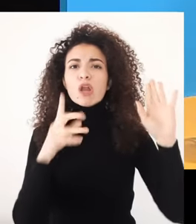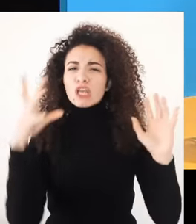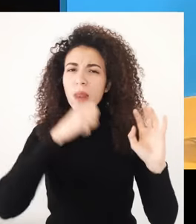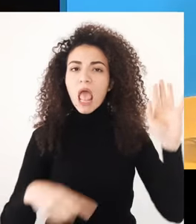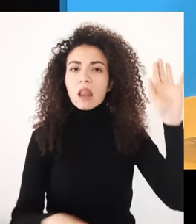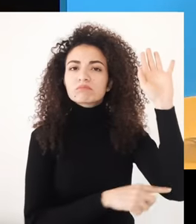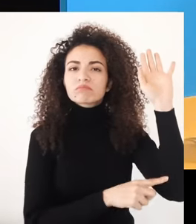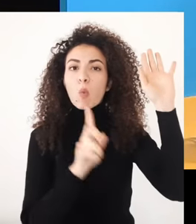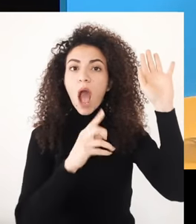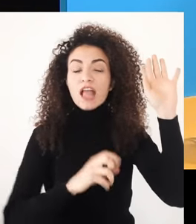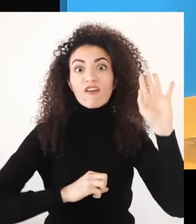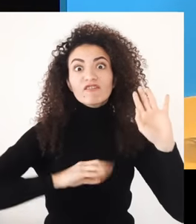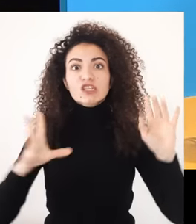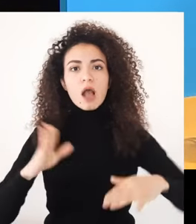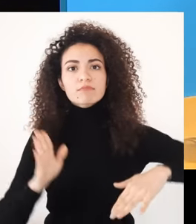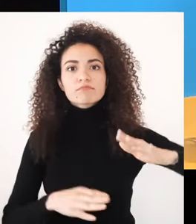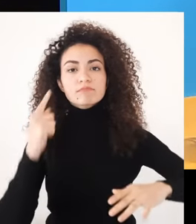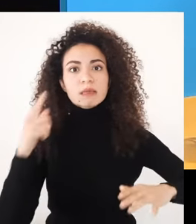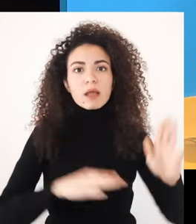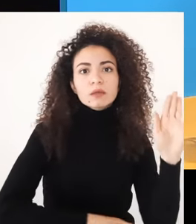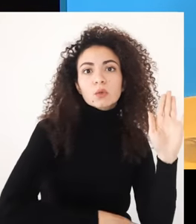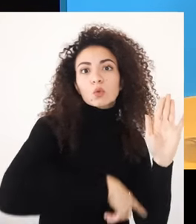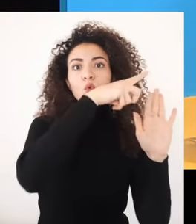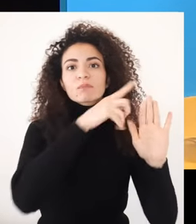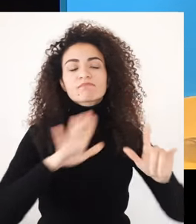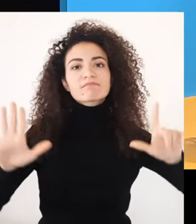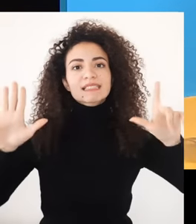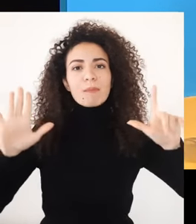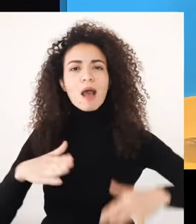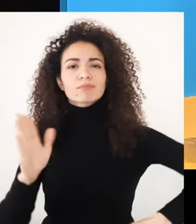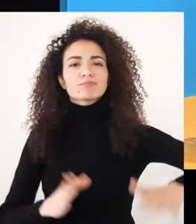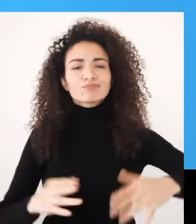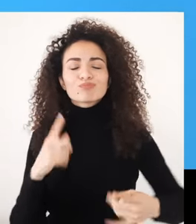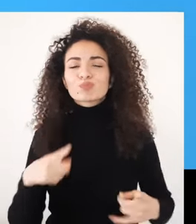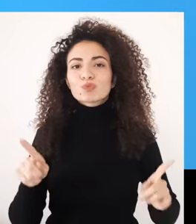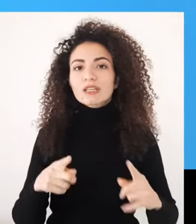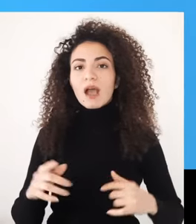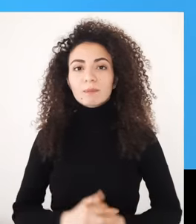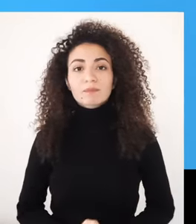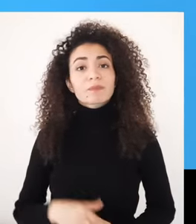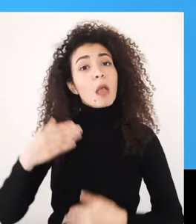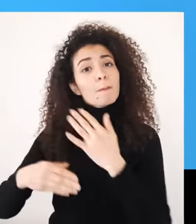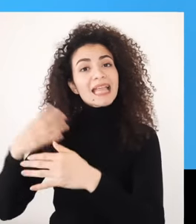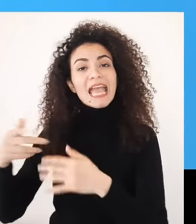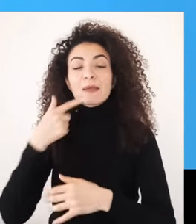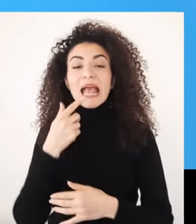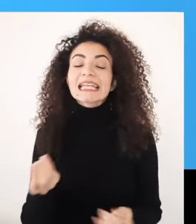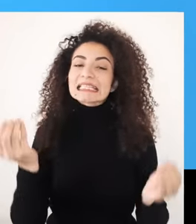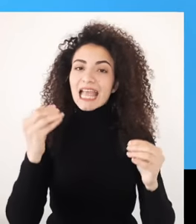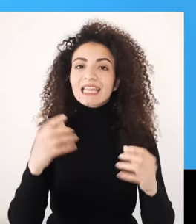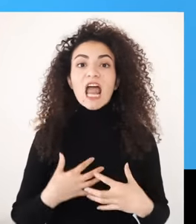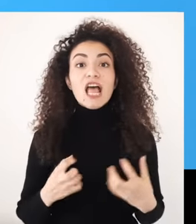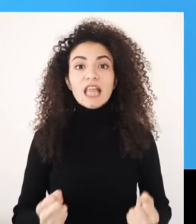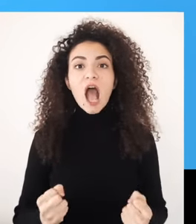جونستن فجأة من الواحد لسبعة هنتعمق لاحقا بمصادر الطاقة ونشوف كيف يساعدوا على